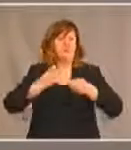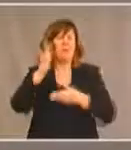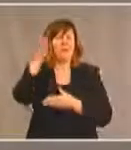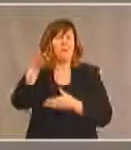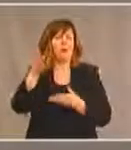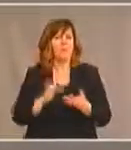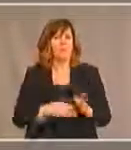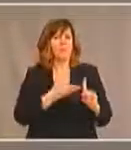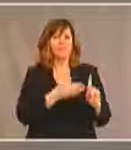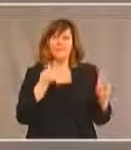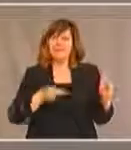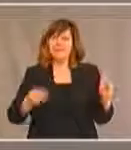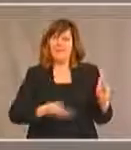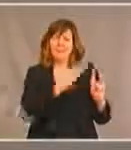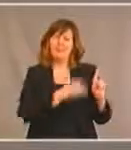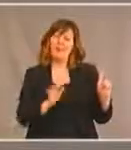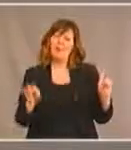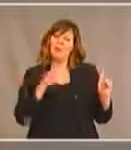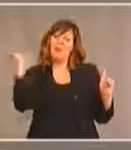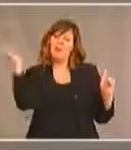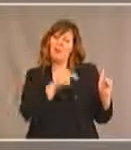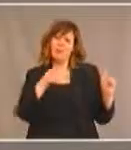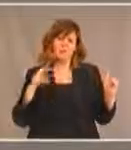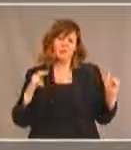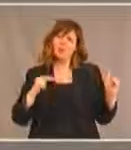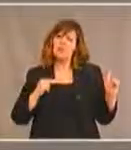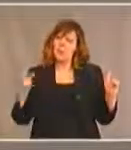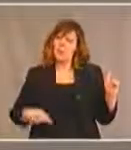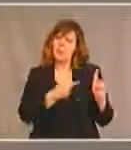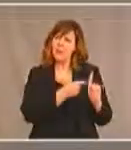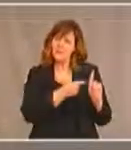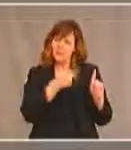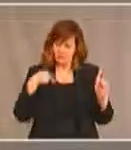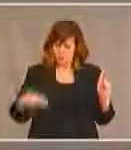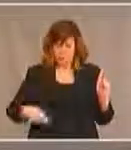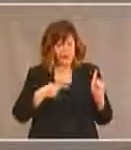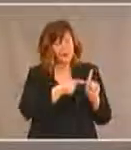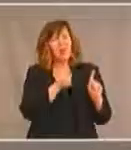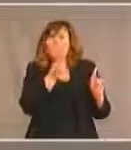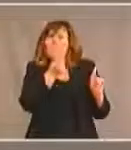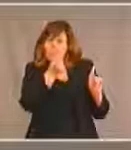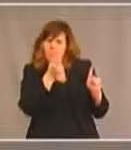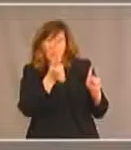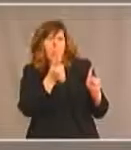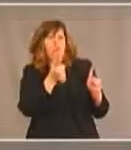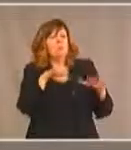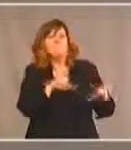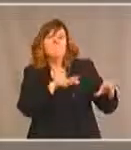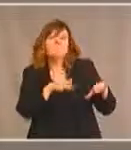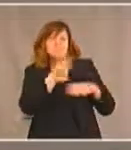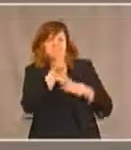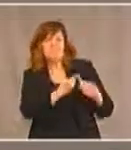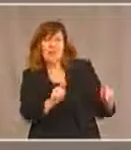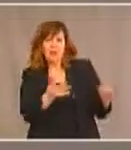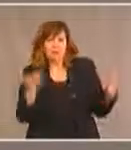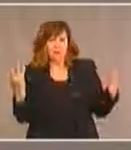qu'êtres humains d'abord êtres humains qui font les choses légèrement différentes à cause de leur handicap et sans plus nous